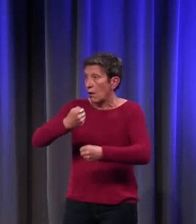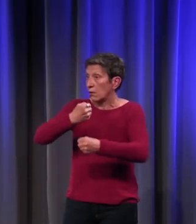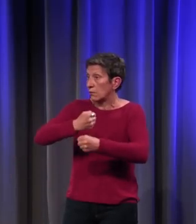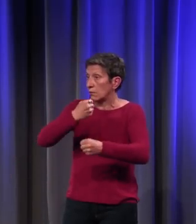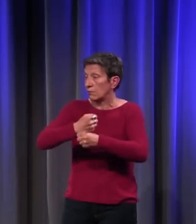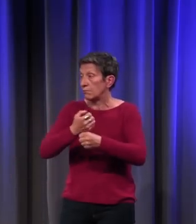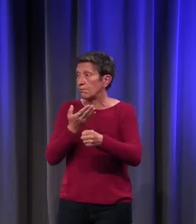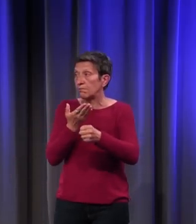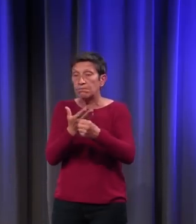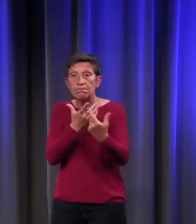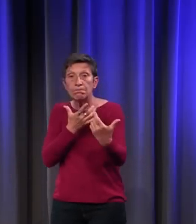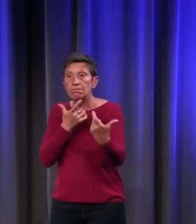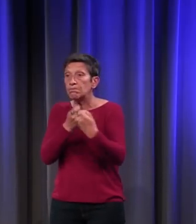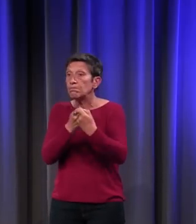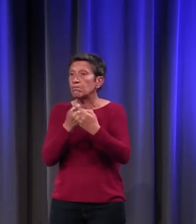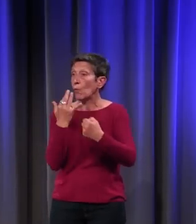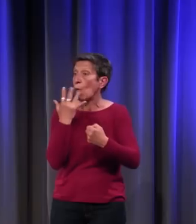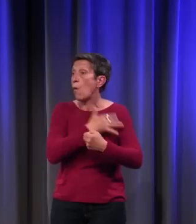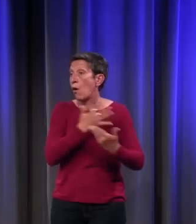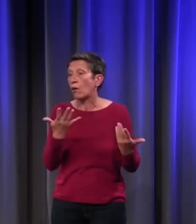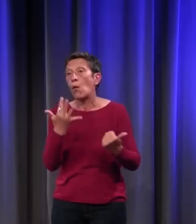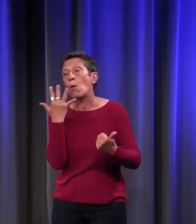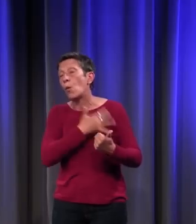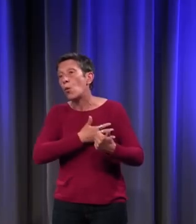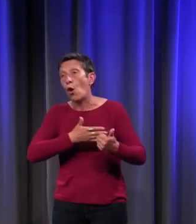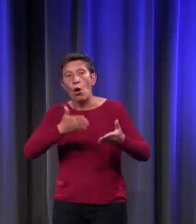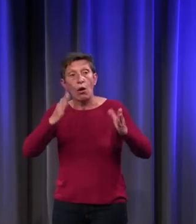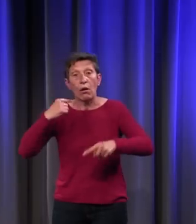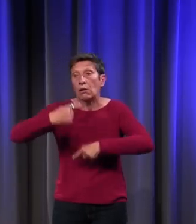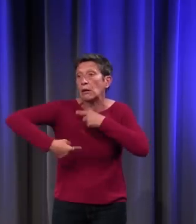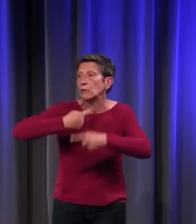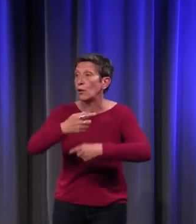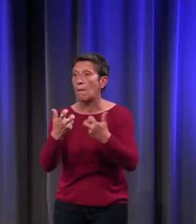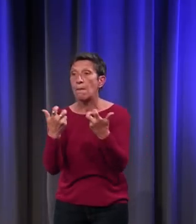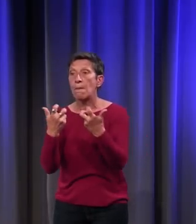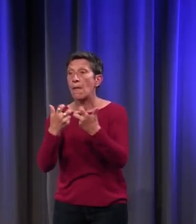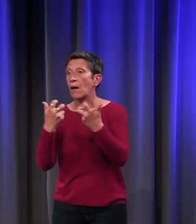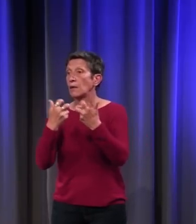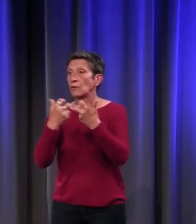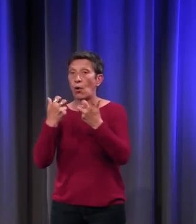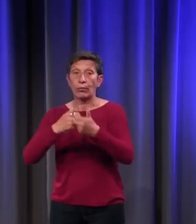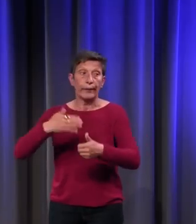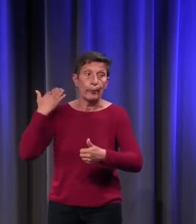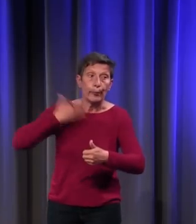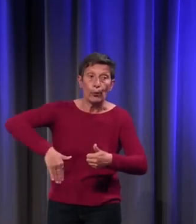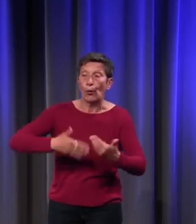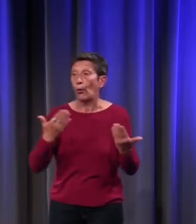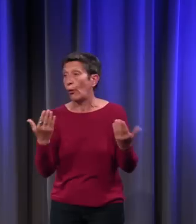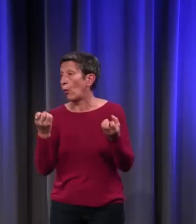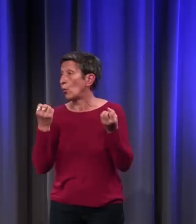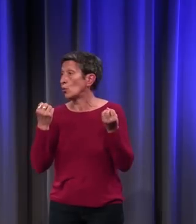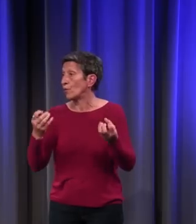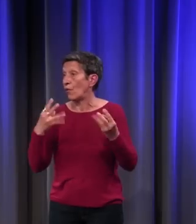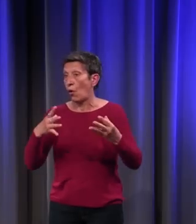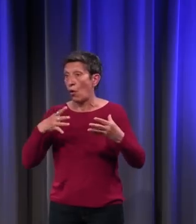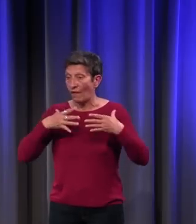avoir des couleurs, non pas imposées, mais traditionnelles. Par exemple, un bourreau a souvent une pièce de vêtement